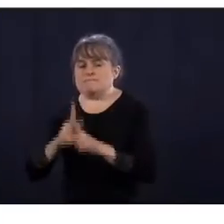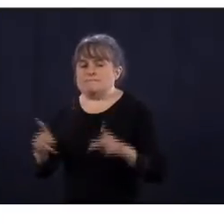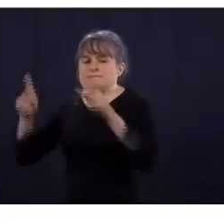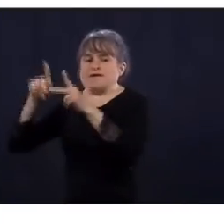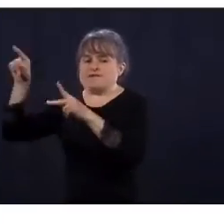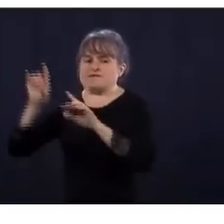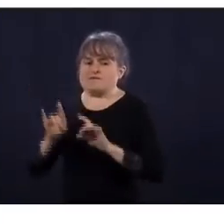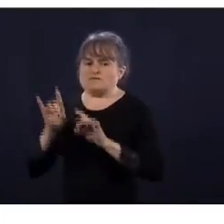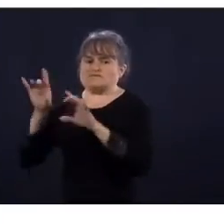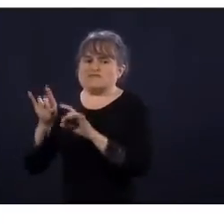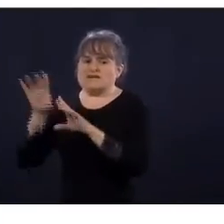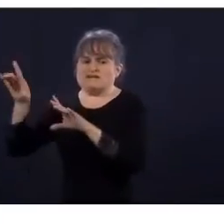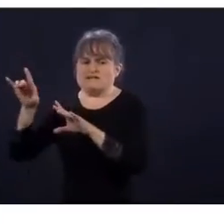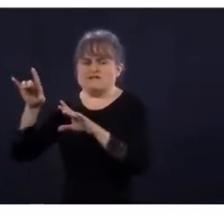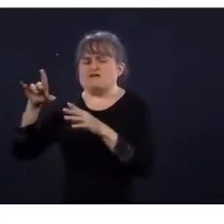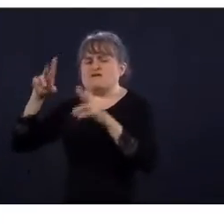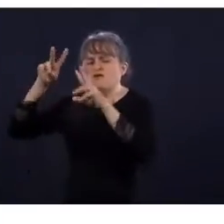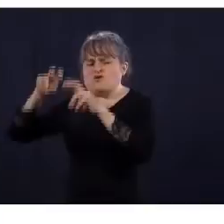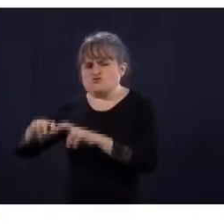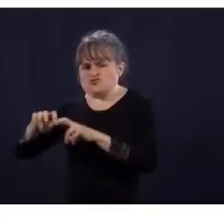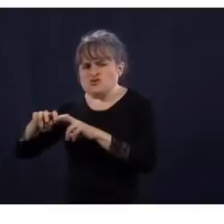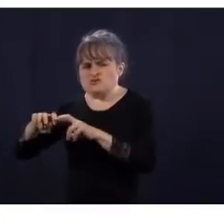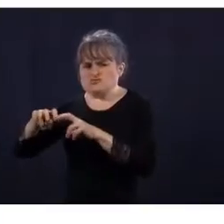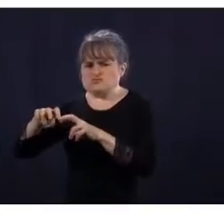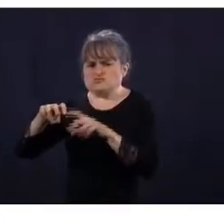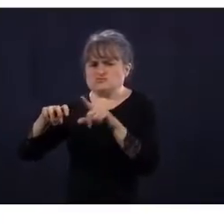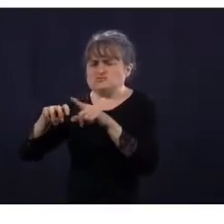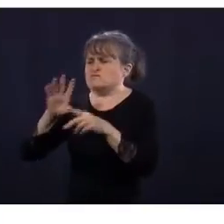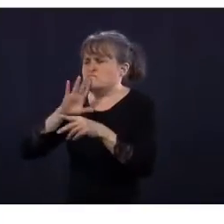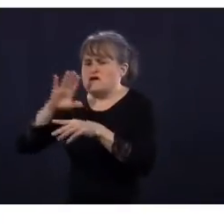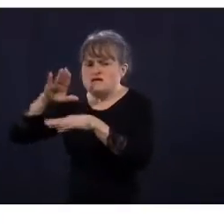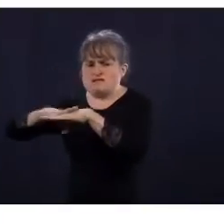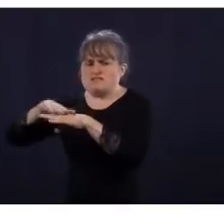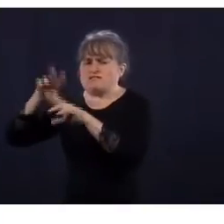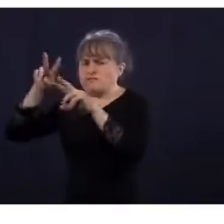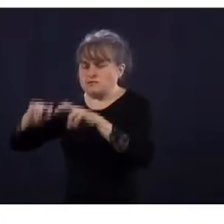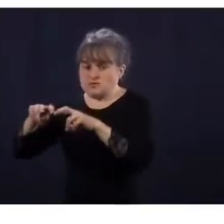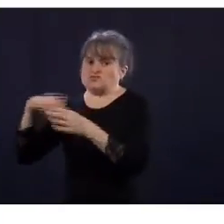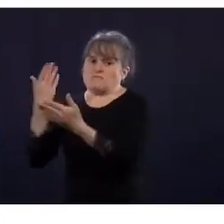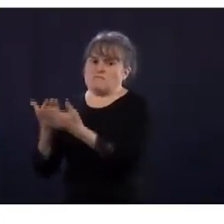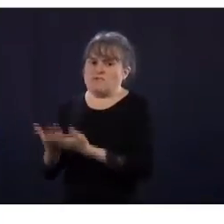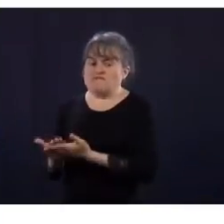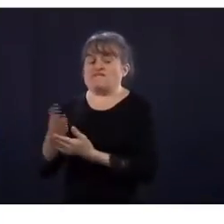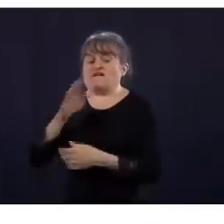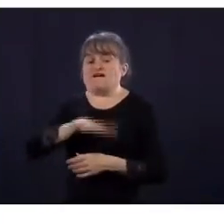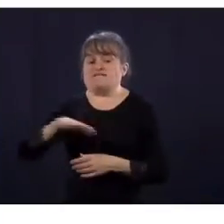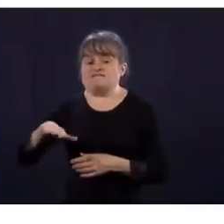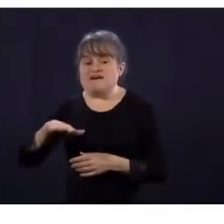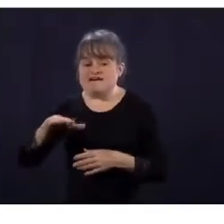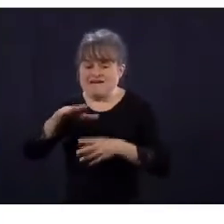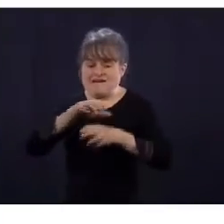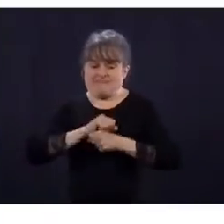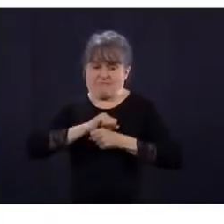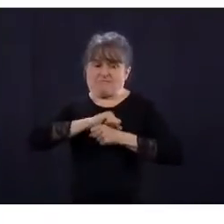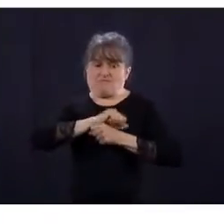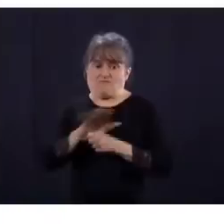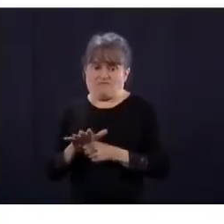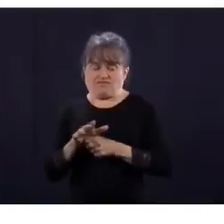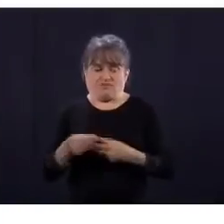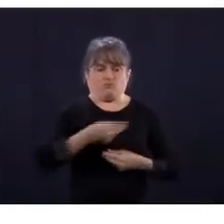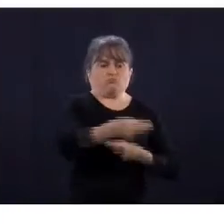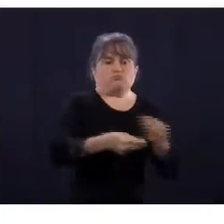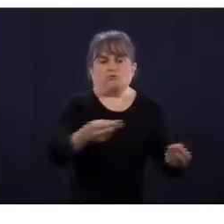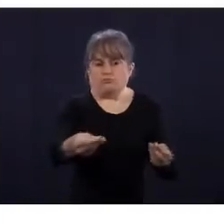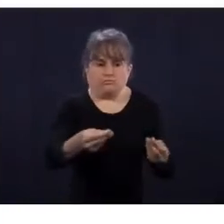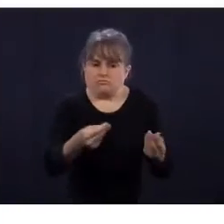qui transmet, qui ne transmet pas, dans la littérature, on a des choses contradictoires. On a encore des gens qui disent que les enfants peuvent